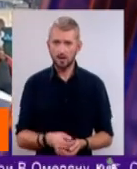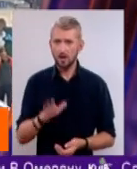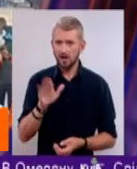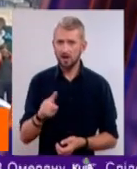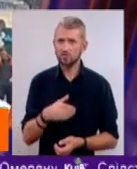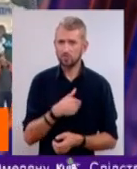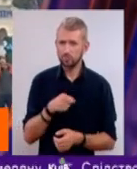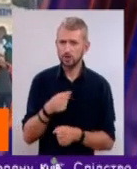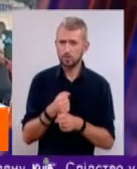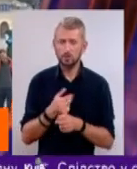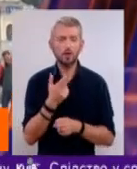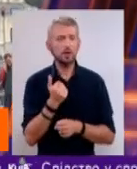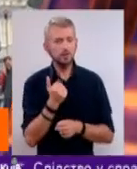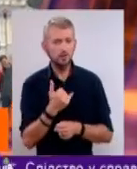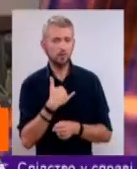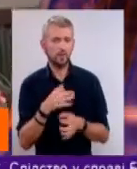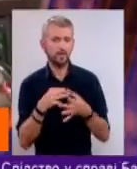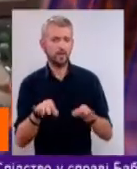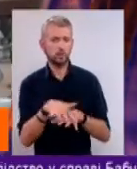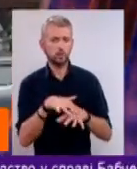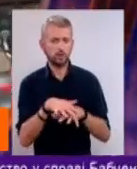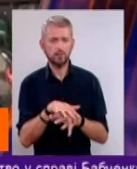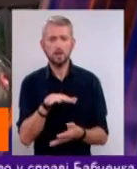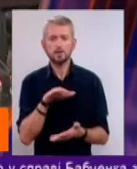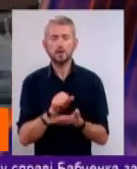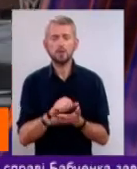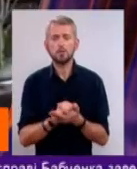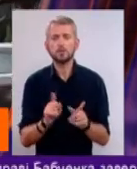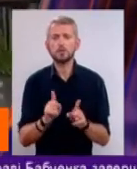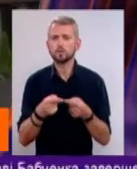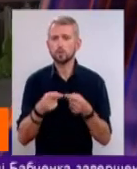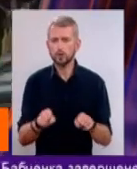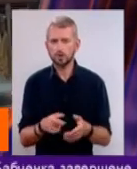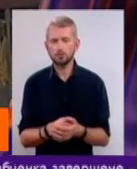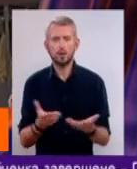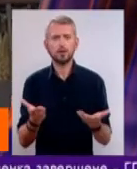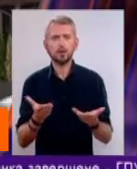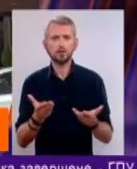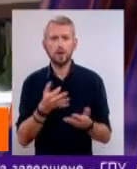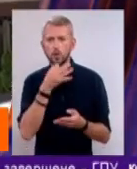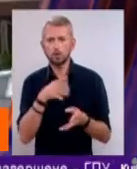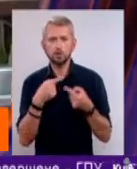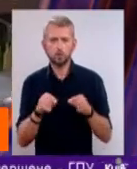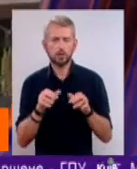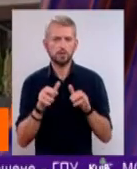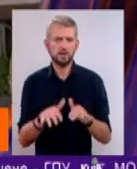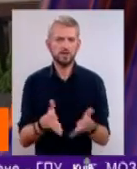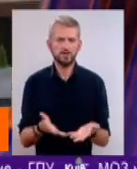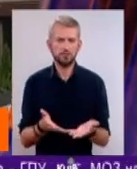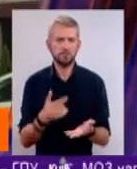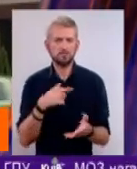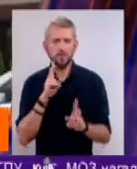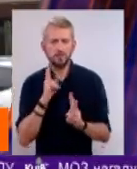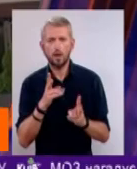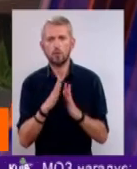хочуть, так? Так, у нас вільне суспільство. Заніматися чимось іншим, ну, якими-то, любими іншими дістіями. Я не